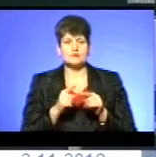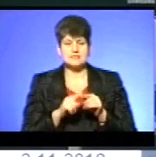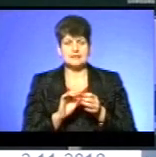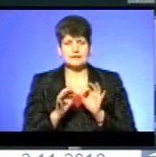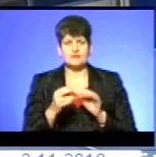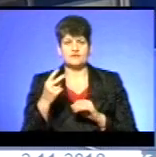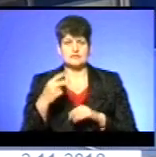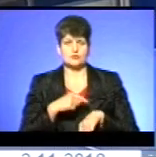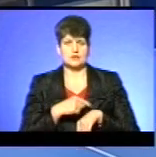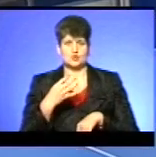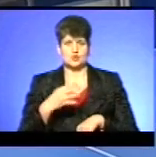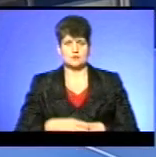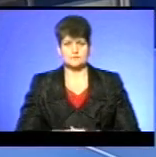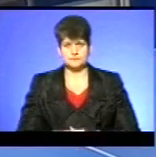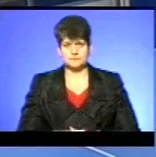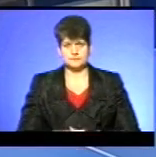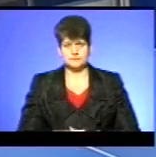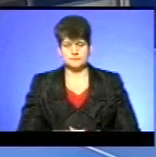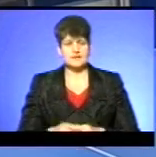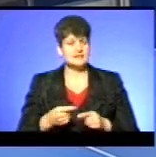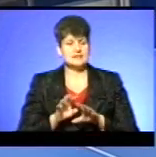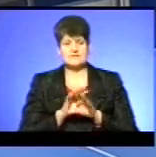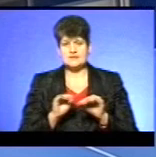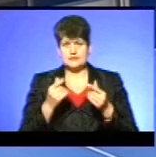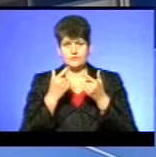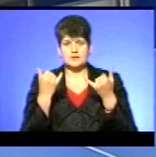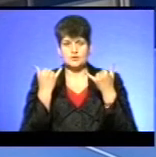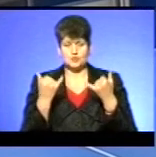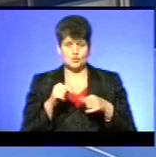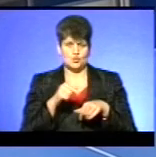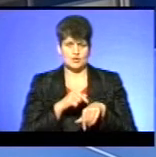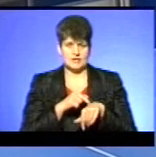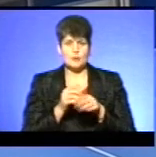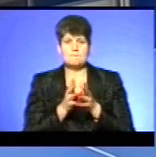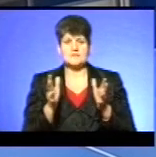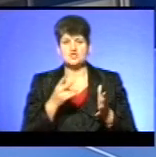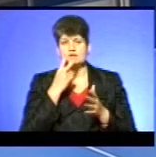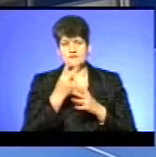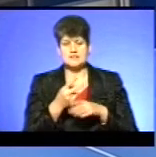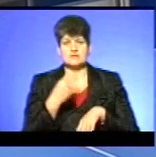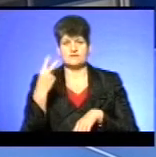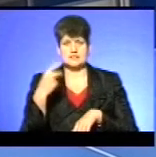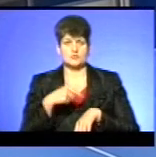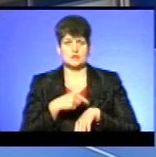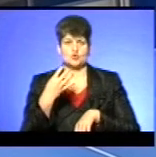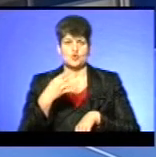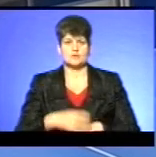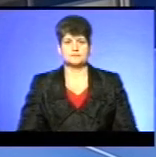.40. Це вся інформація на цю годину. Більше дивіться о 20.40.